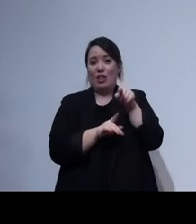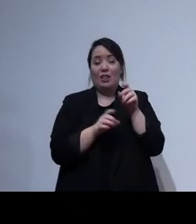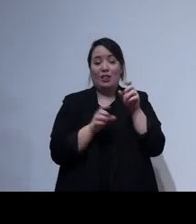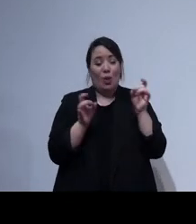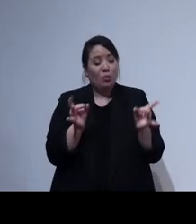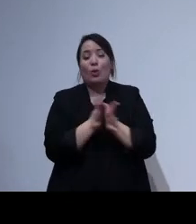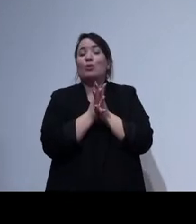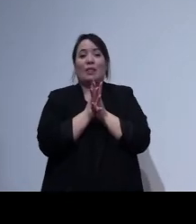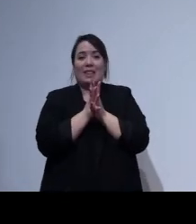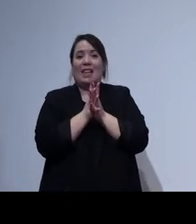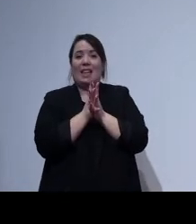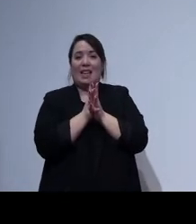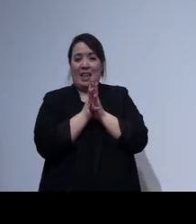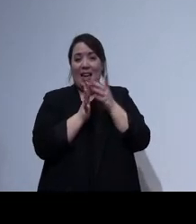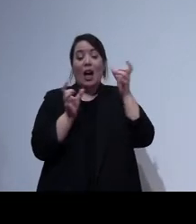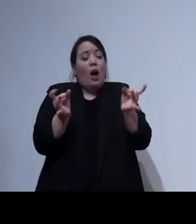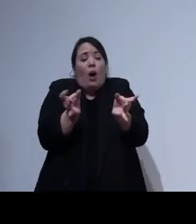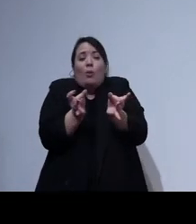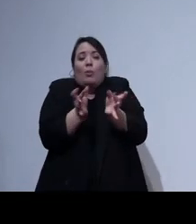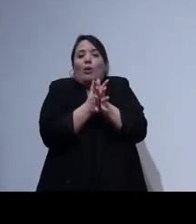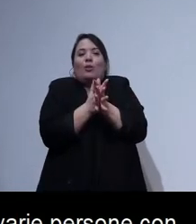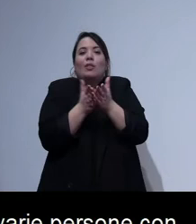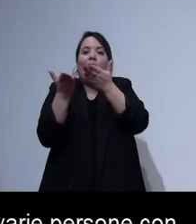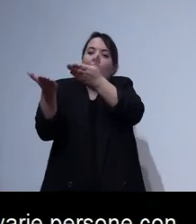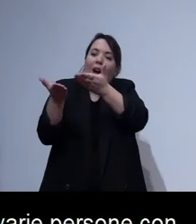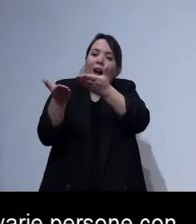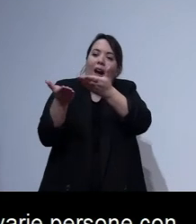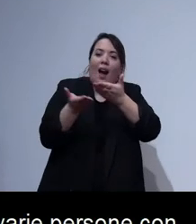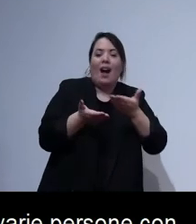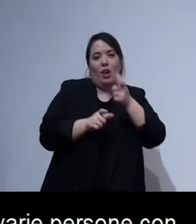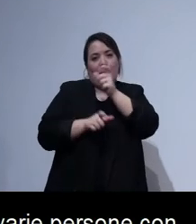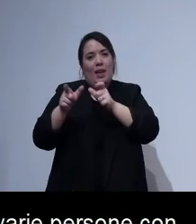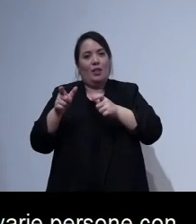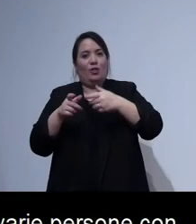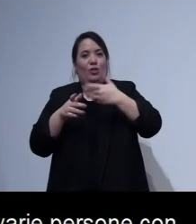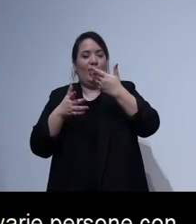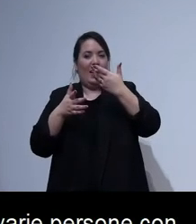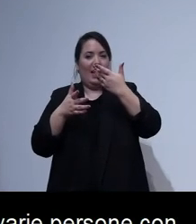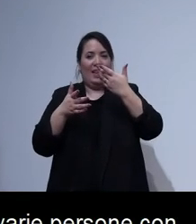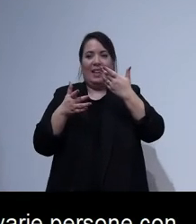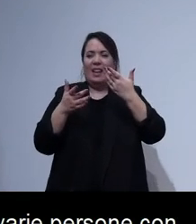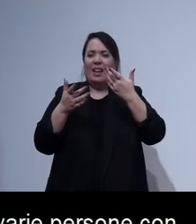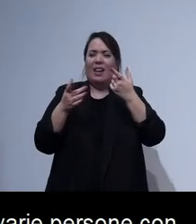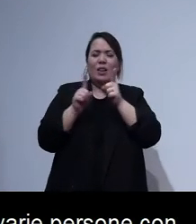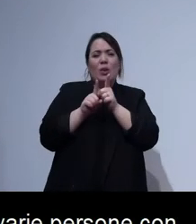l'opportunità di accogliere le persone senza